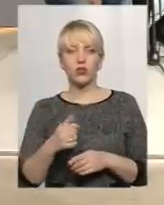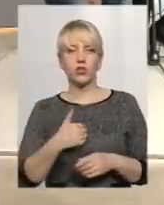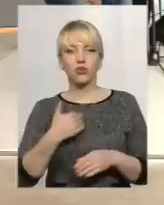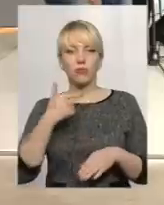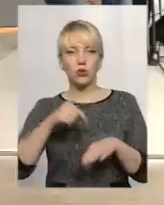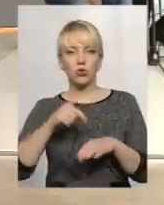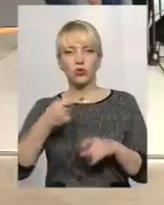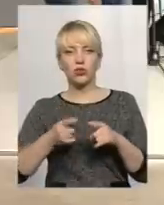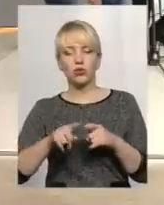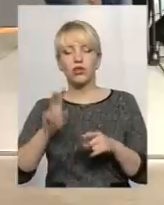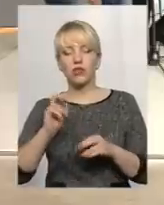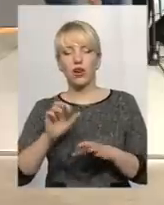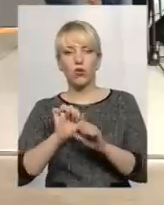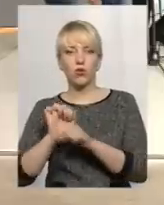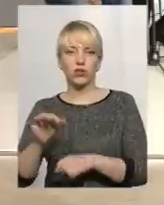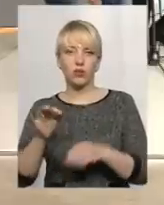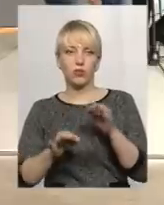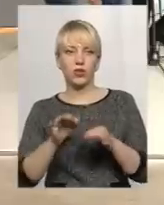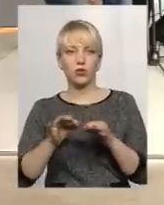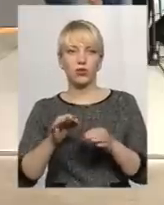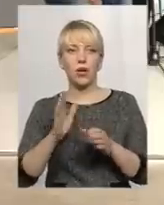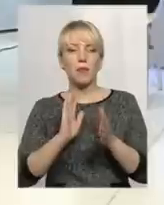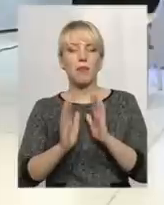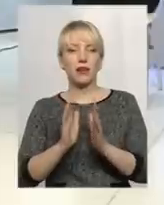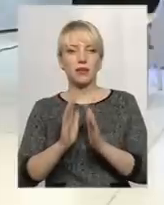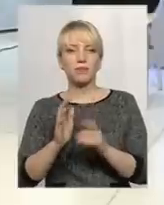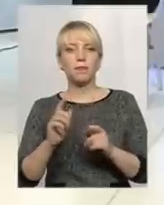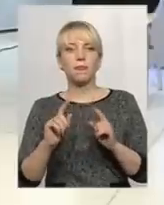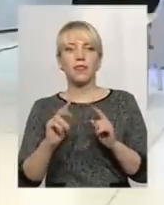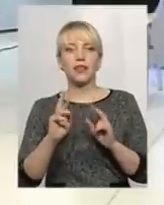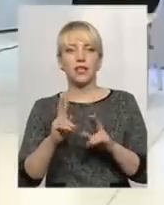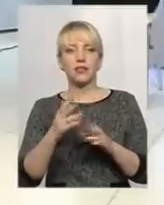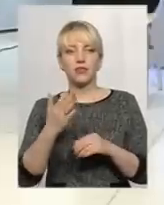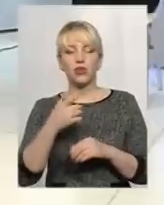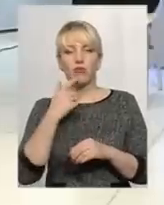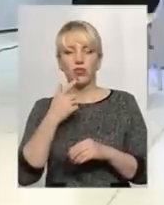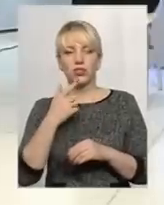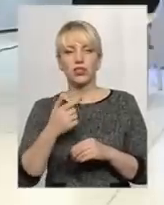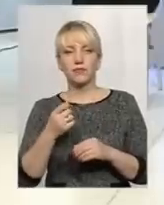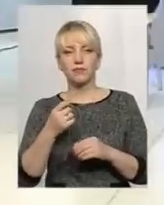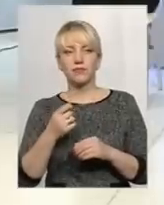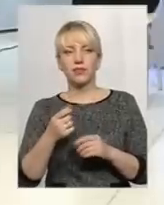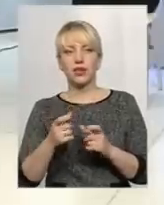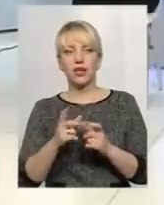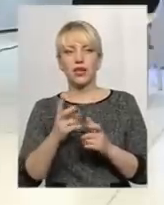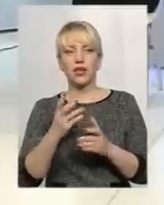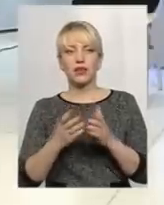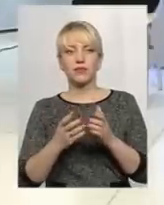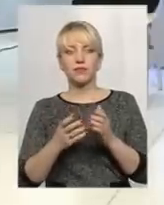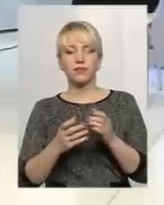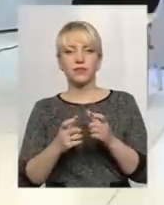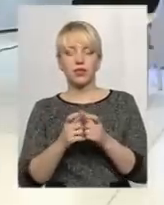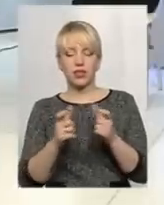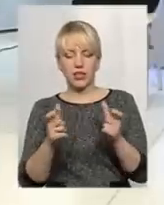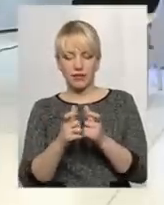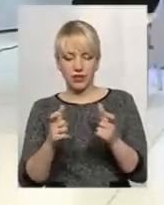того, яким чином охороняє природу саме парк. Адже велика кількість сільцерубних квитків скасовується, тому що вони